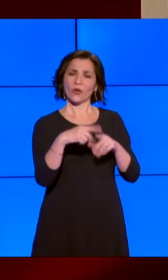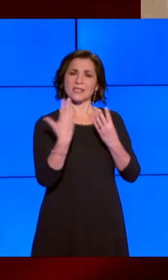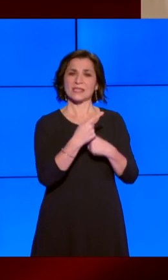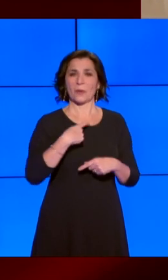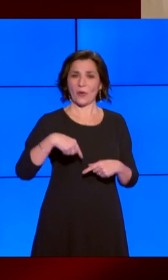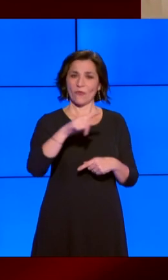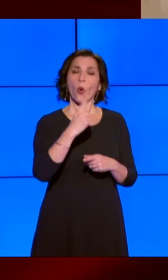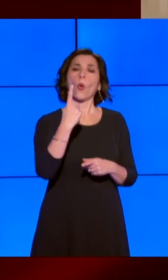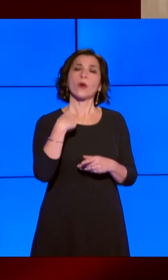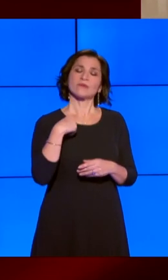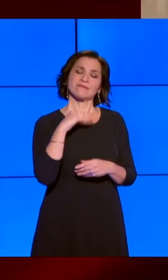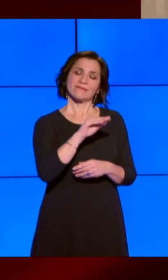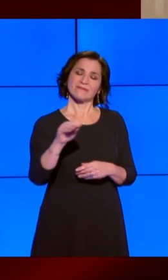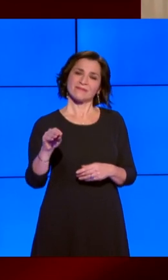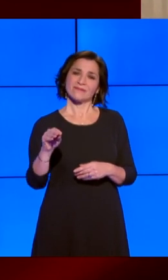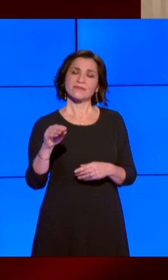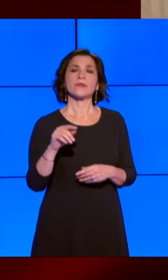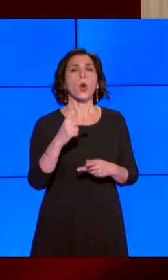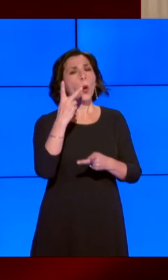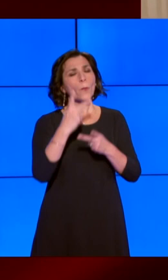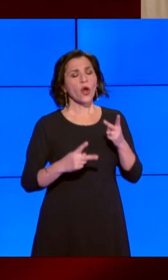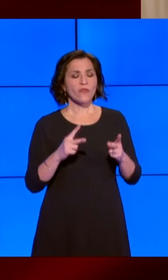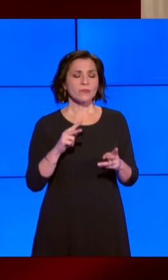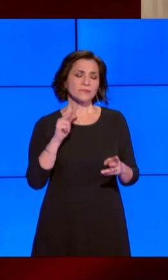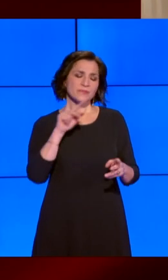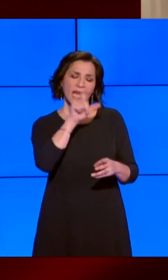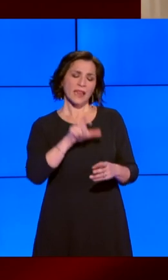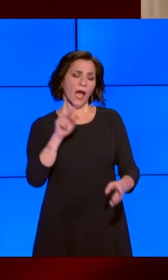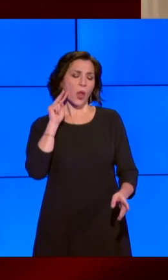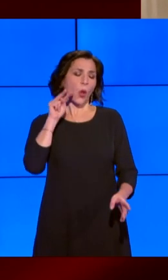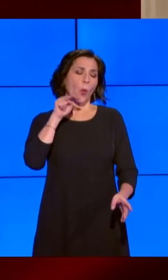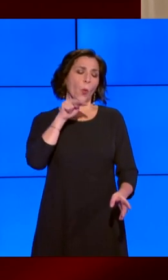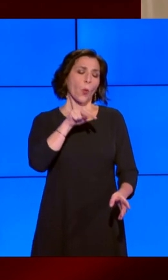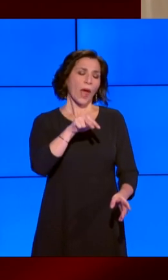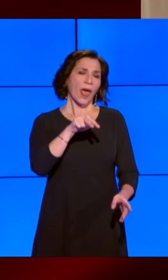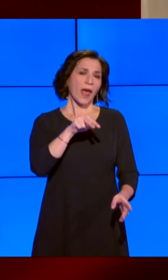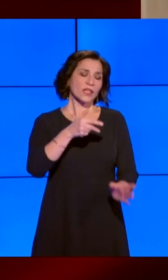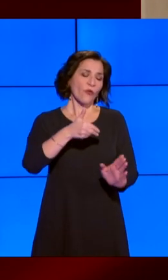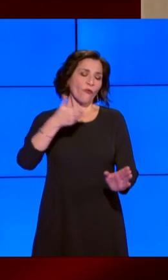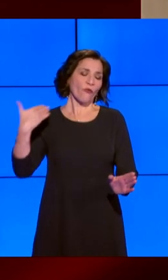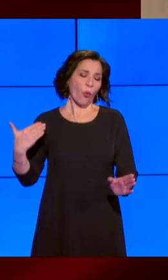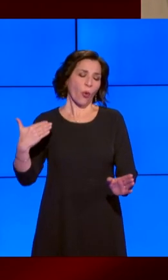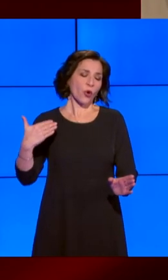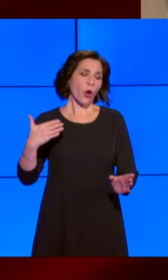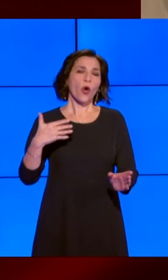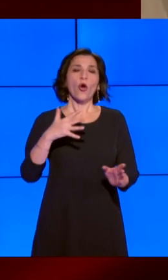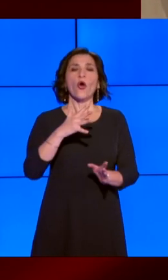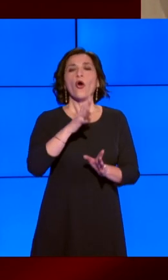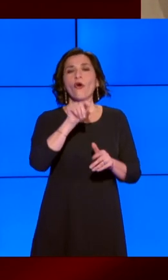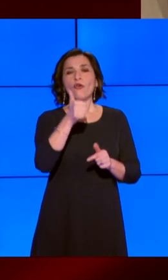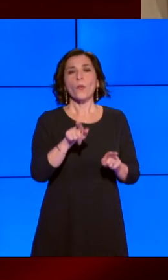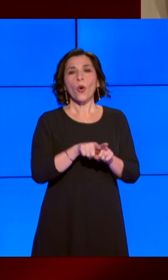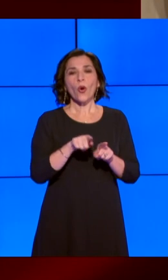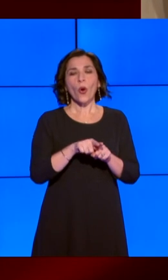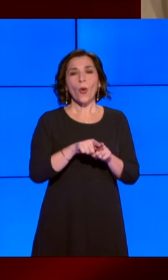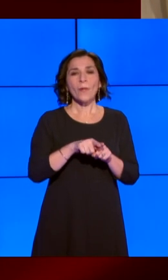allargando lo sguardo oltre il consueto. In fondo, un po' come ci vedono dall'estero, come vedono